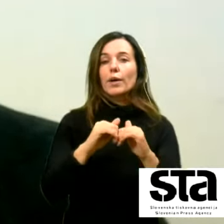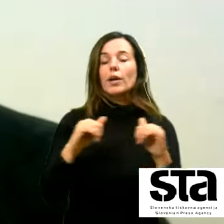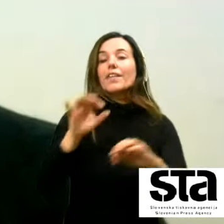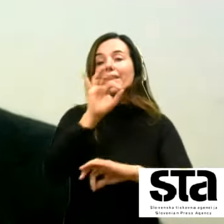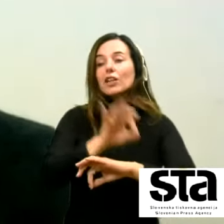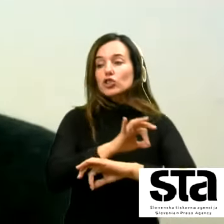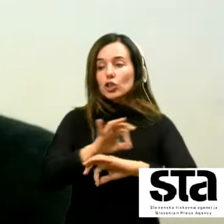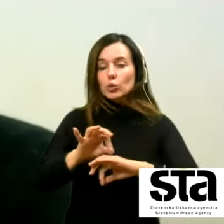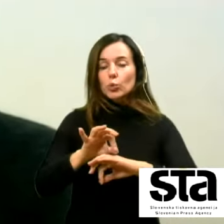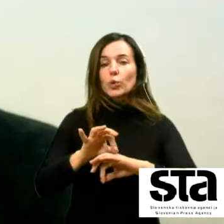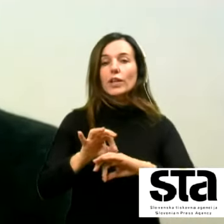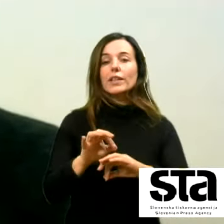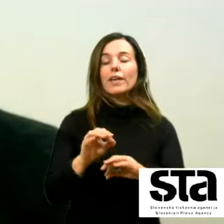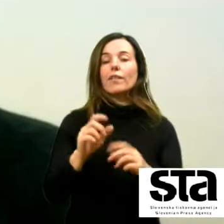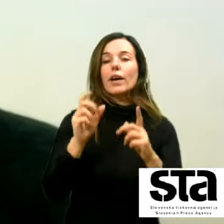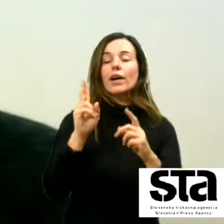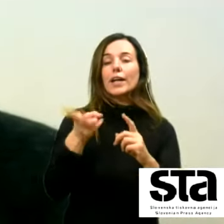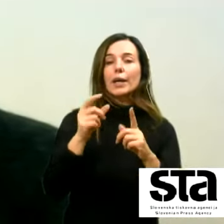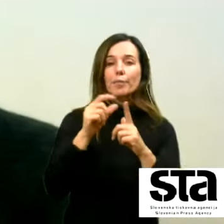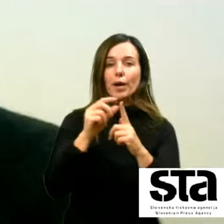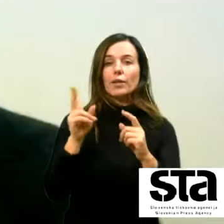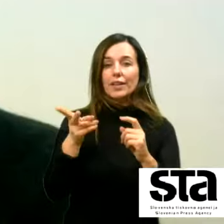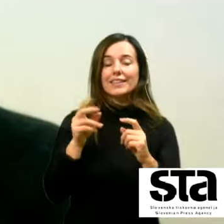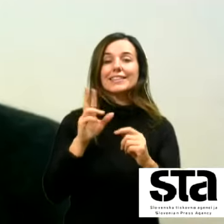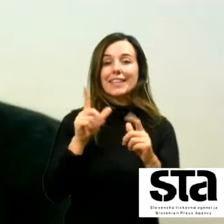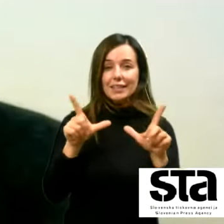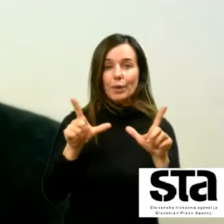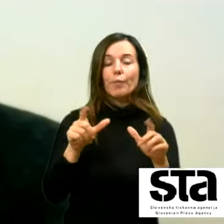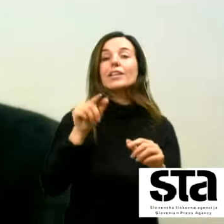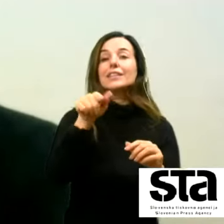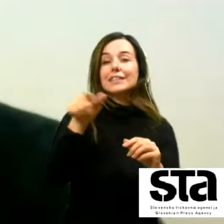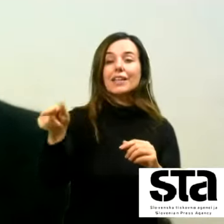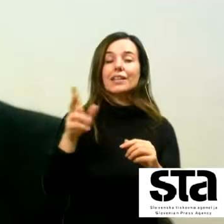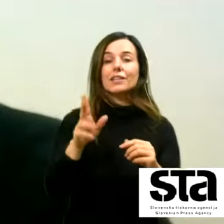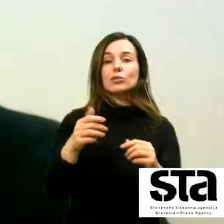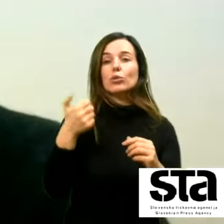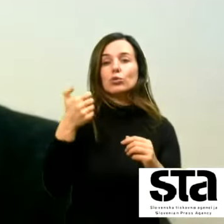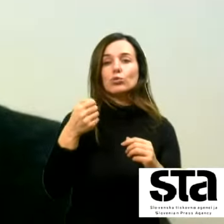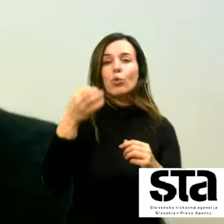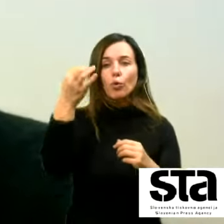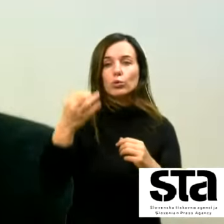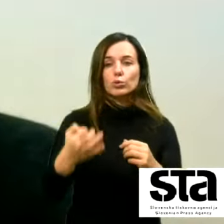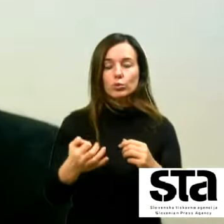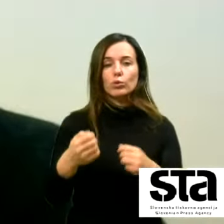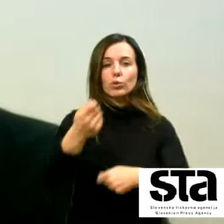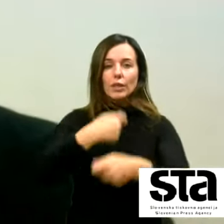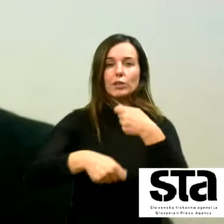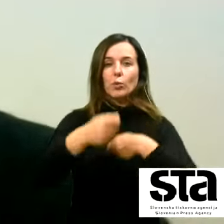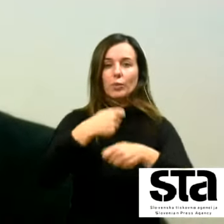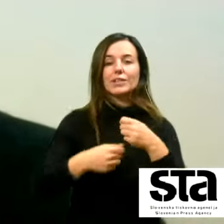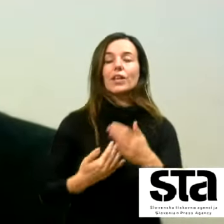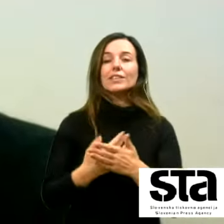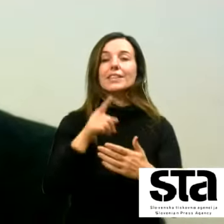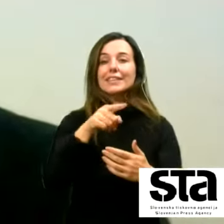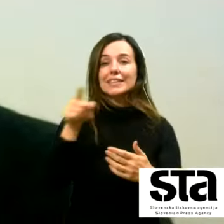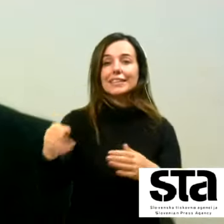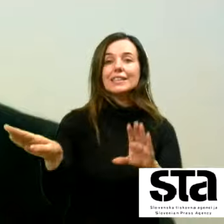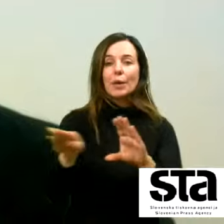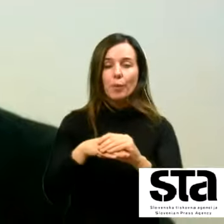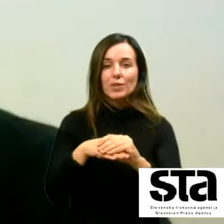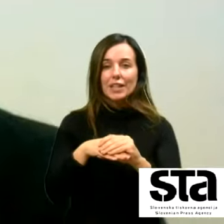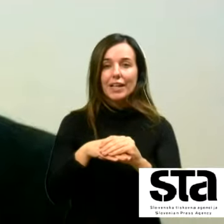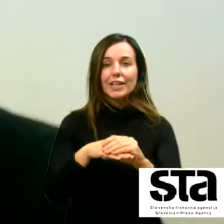načrtujete v PKP7 vključiti samo tiste delavce se pravi stotno nadomestilo samo za tiste zaposlene